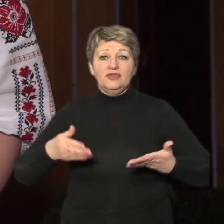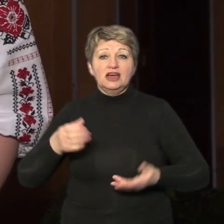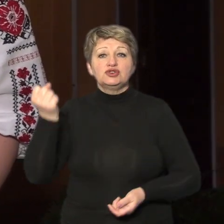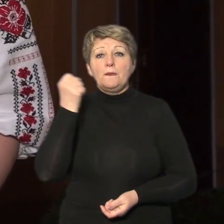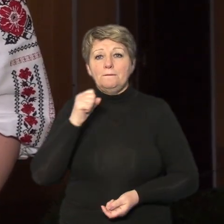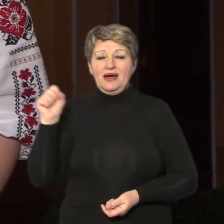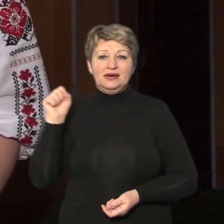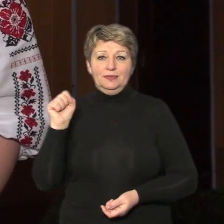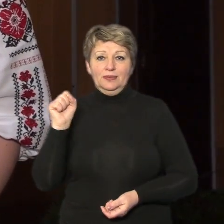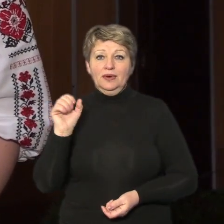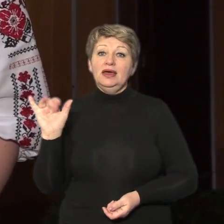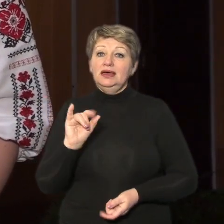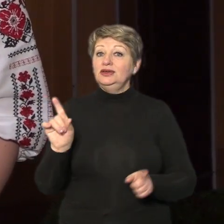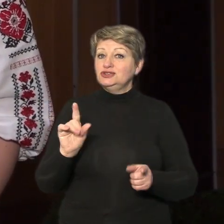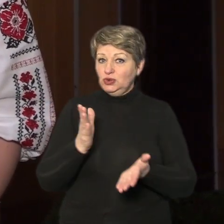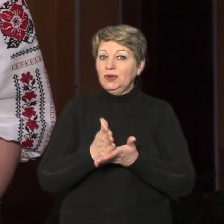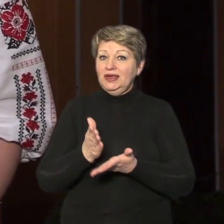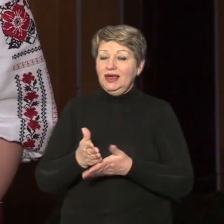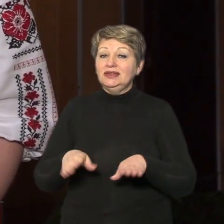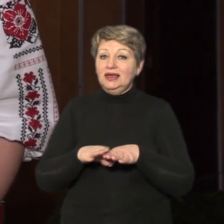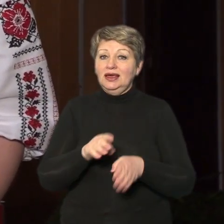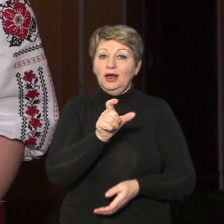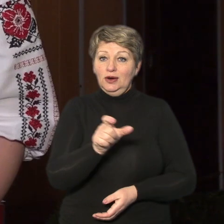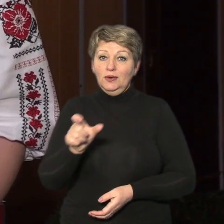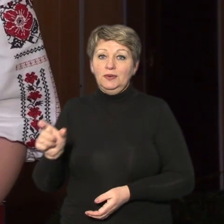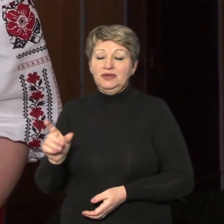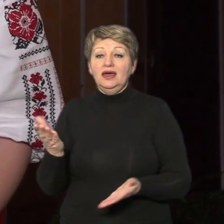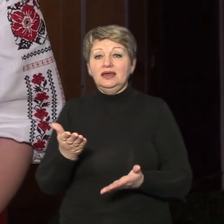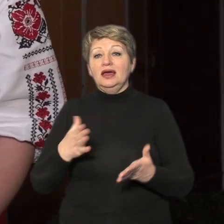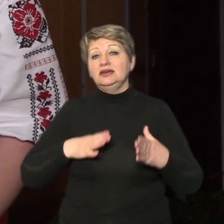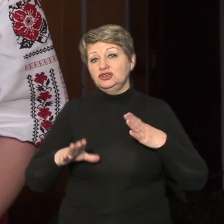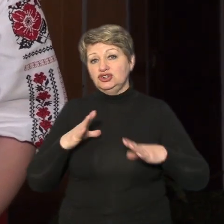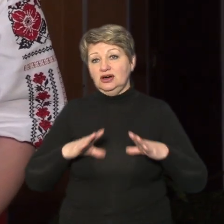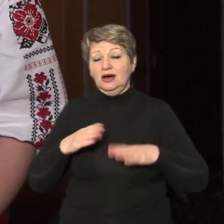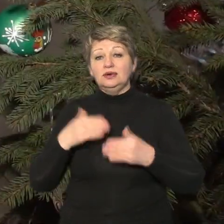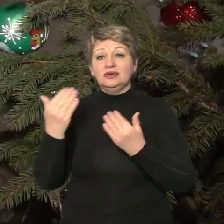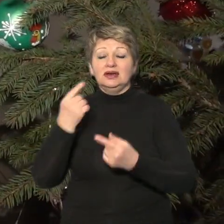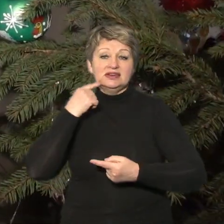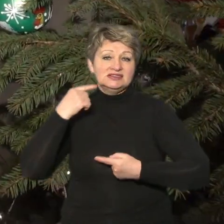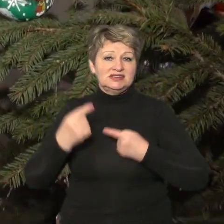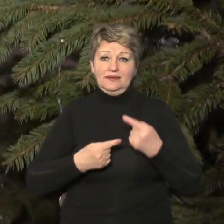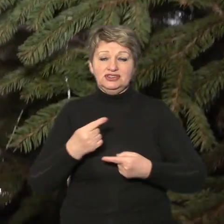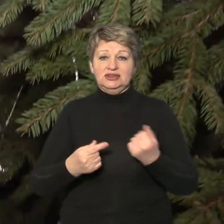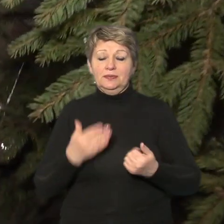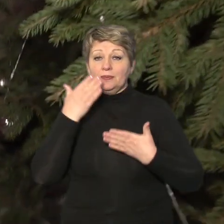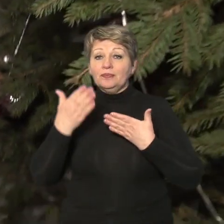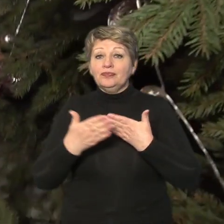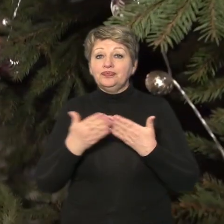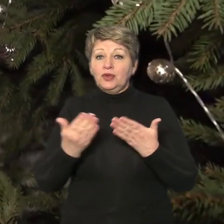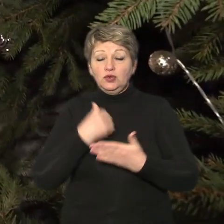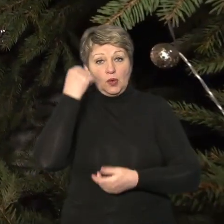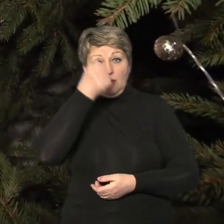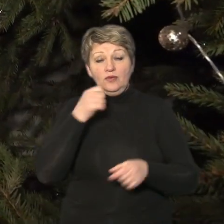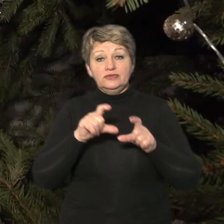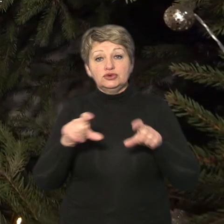і що є такі люди які чекають їх завжди напередодні нового року у